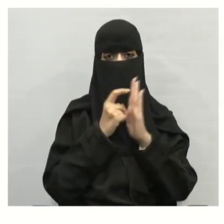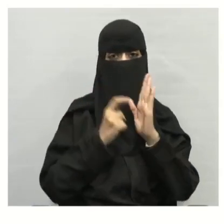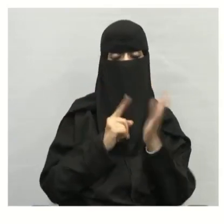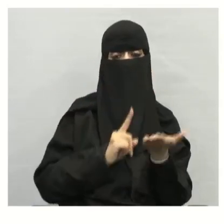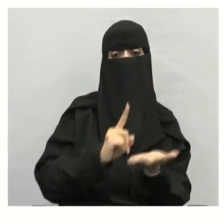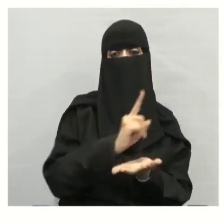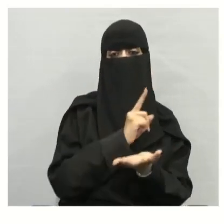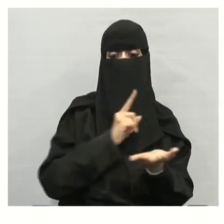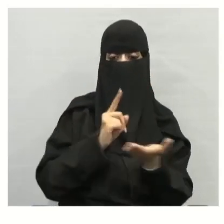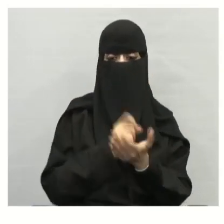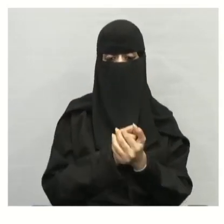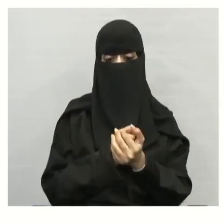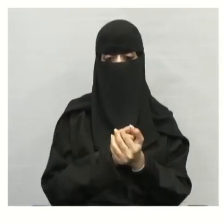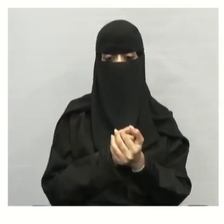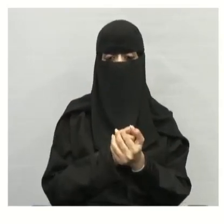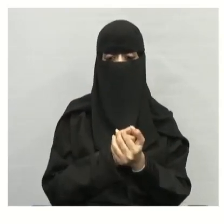البيئي